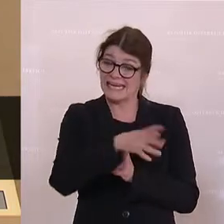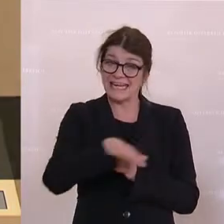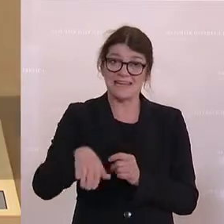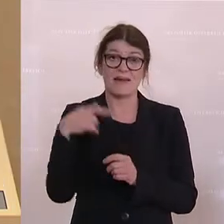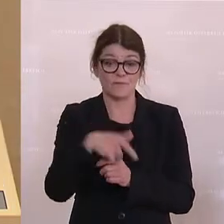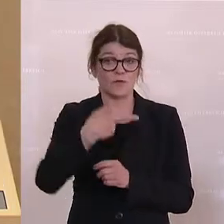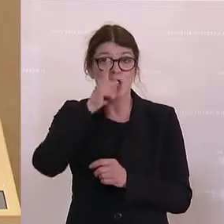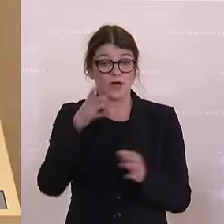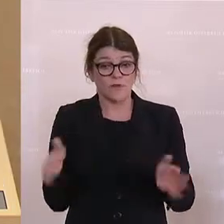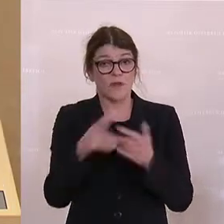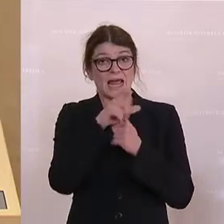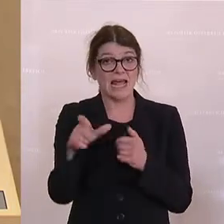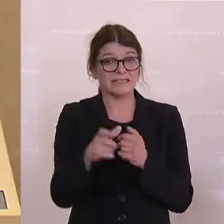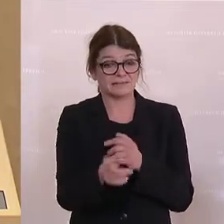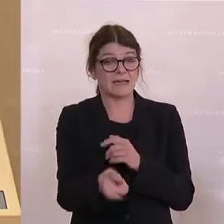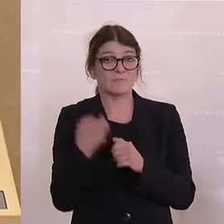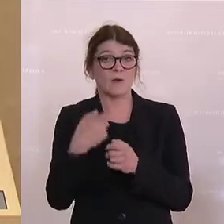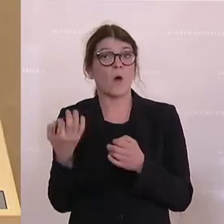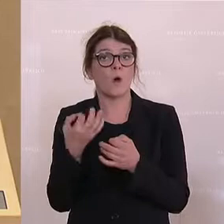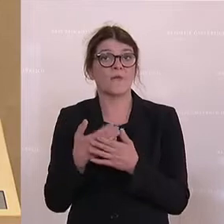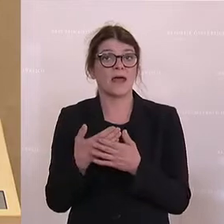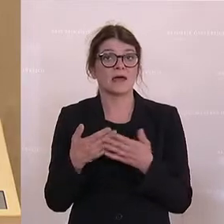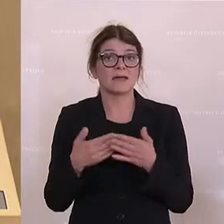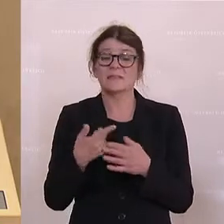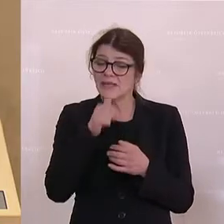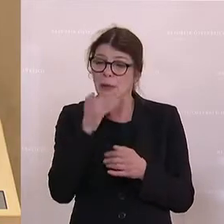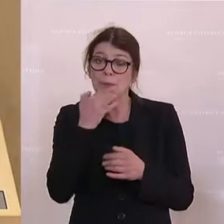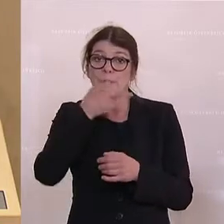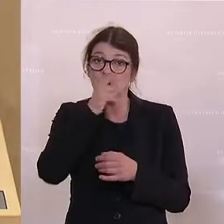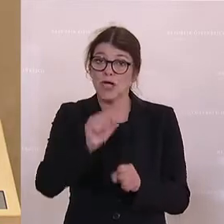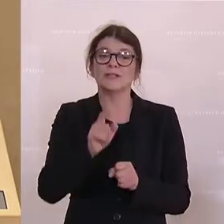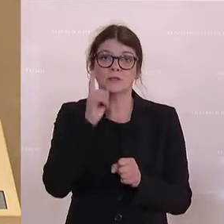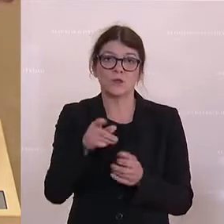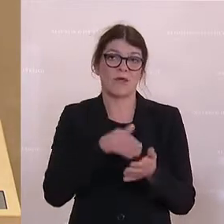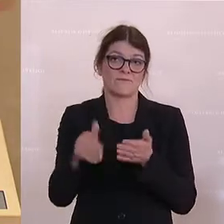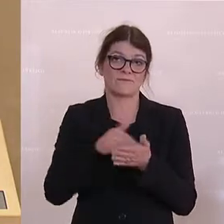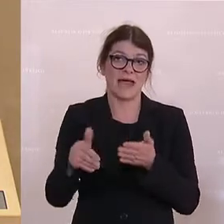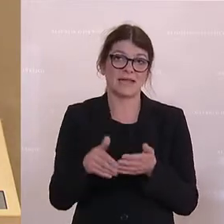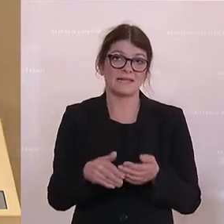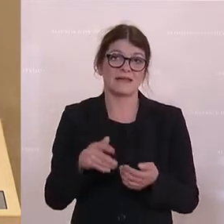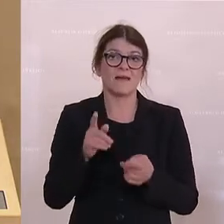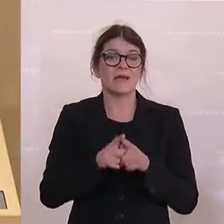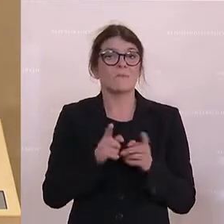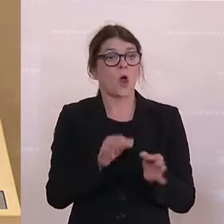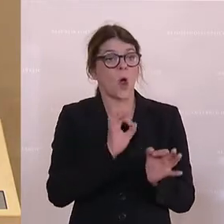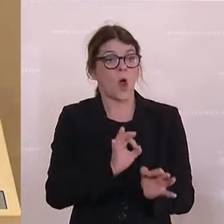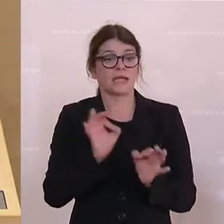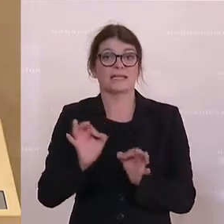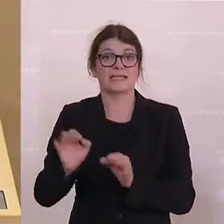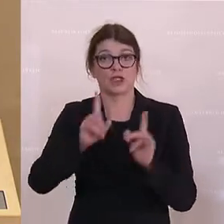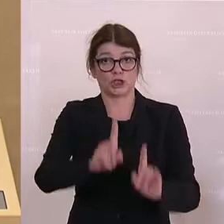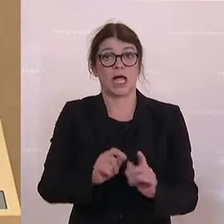Deutschförderklassen kommen, beziehungsweise nicht ausreichend Deutsch können, weiterhin im ordentlichen